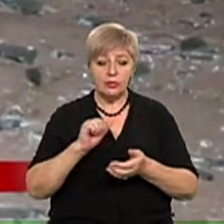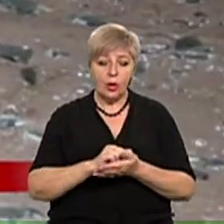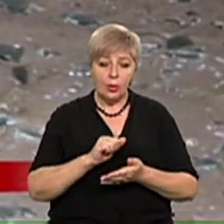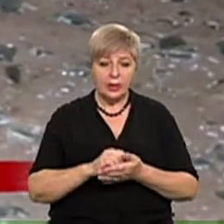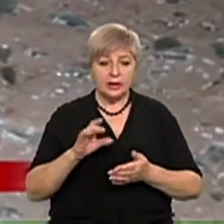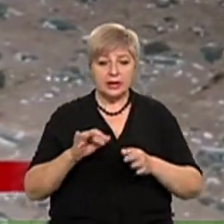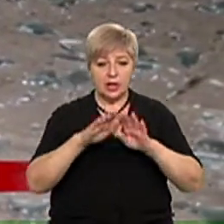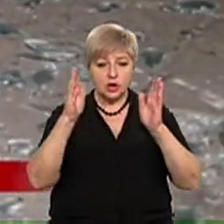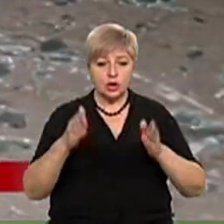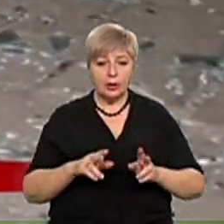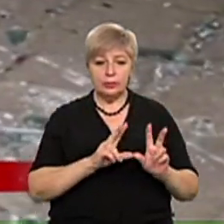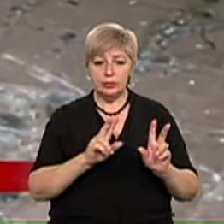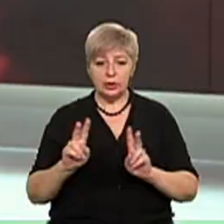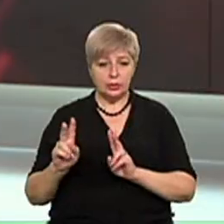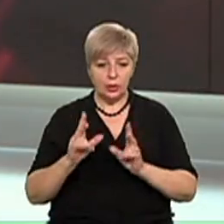не постраждав.